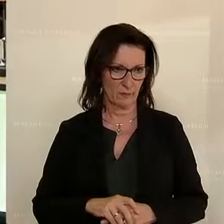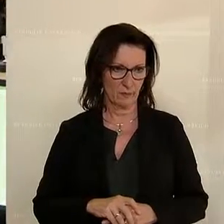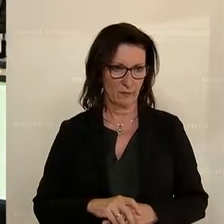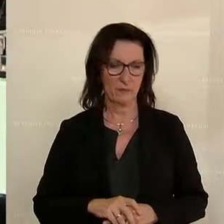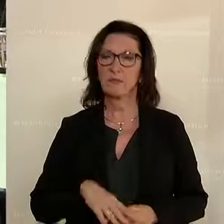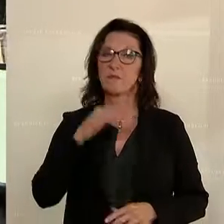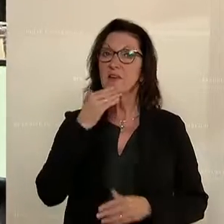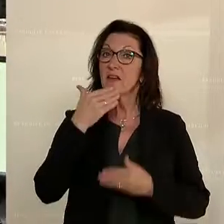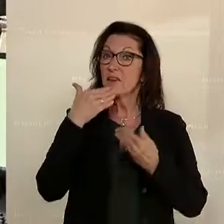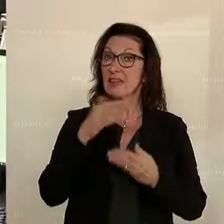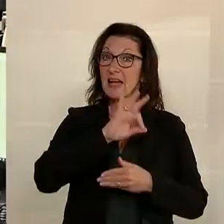und ist im Zivilberuf Landwirtin.